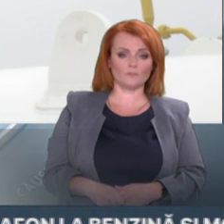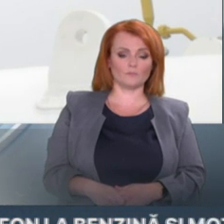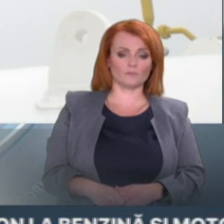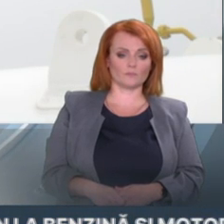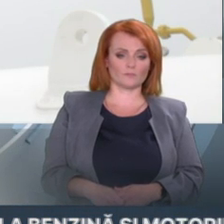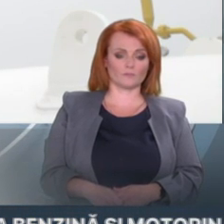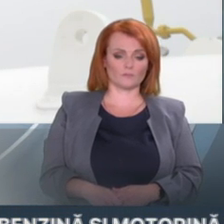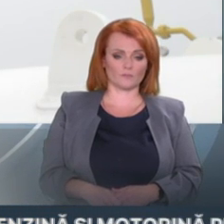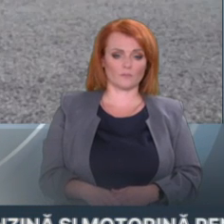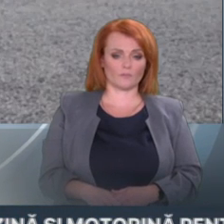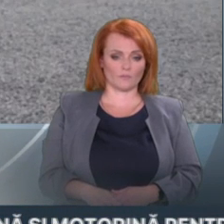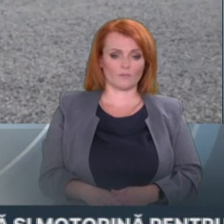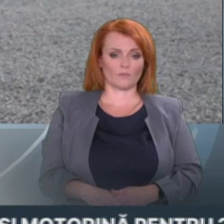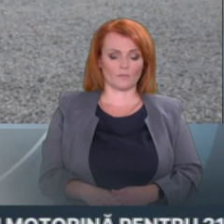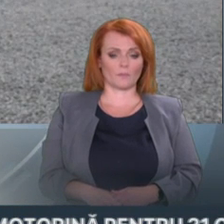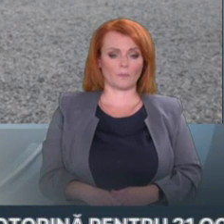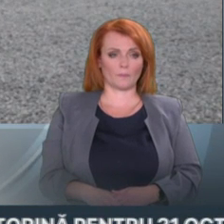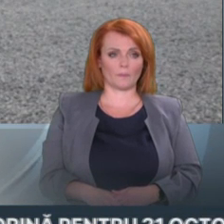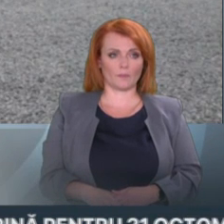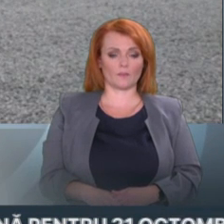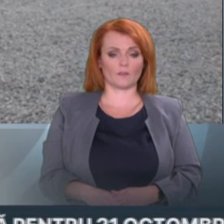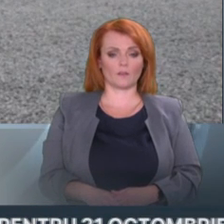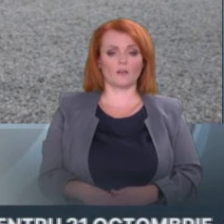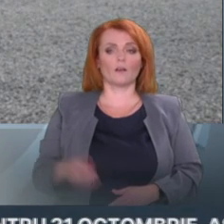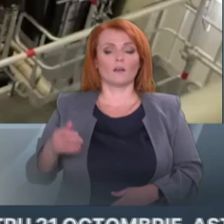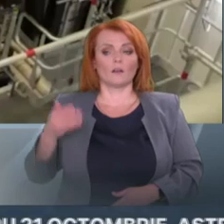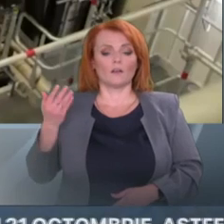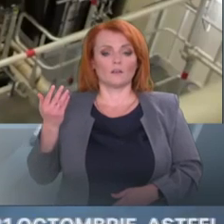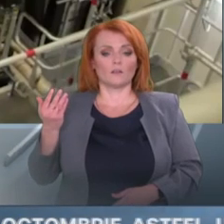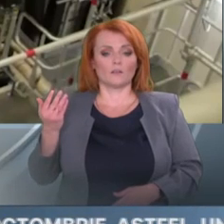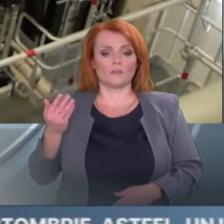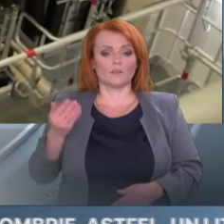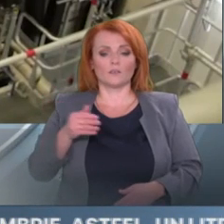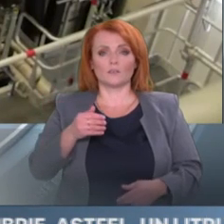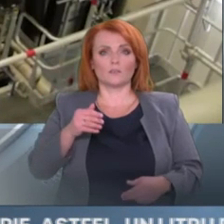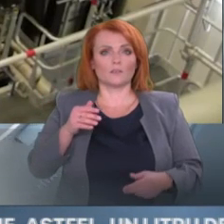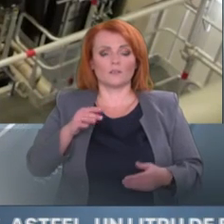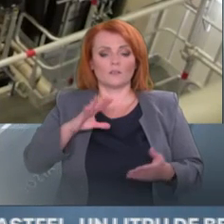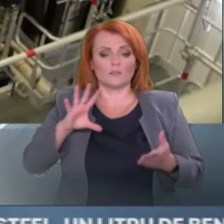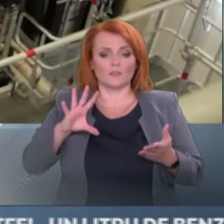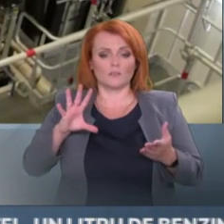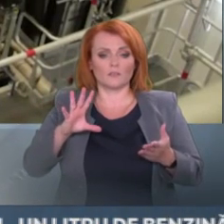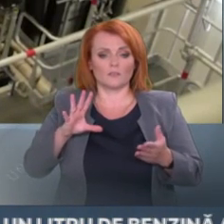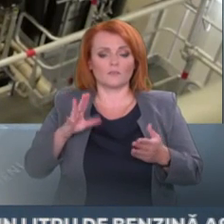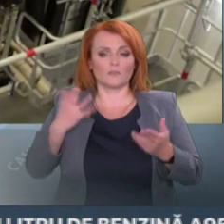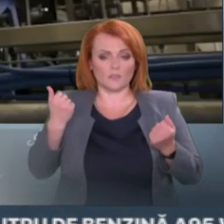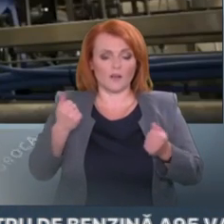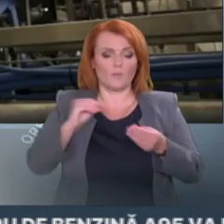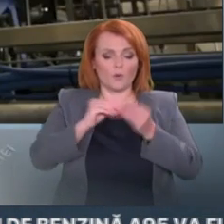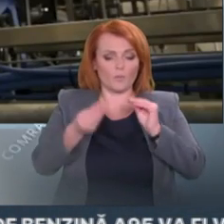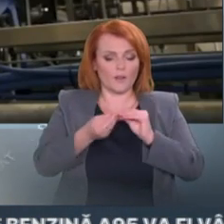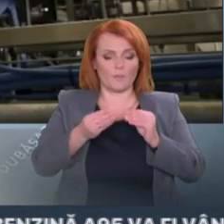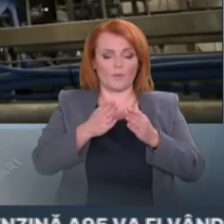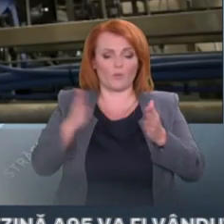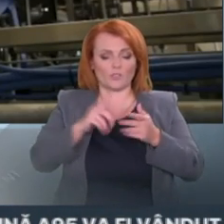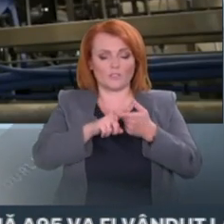acolo sunt costuri de câteva zeci de milioane de lei. Și atunci nu este cea mai mare problemă legată în numai propoziți de aceste dobândă. Sigur că dobânda care